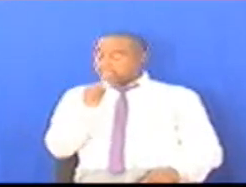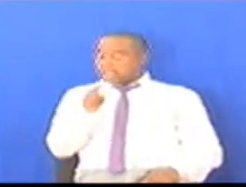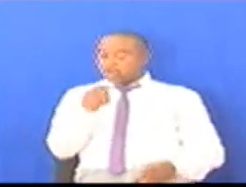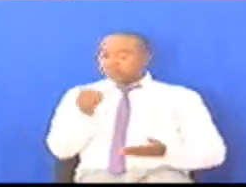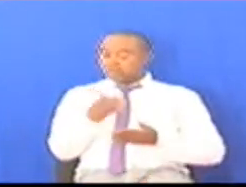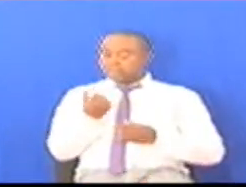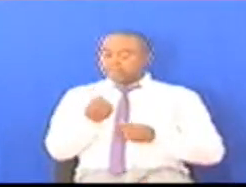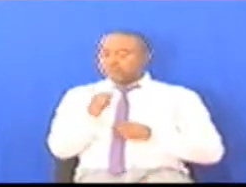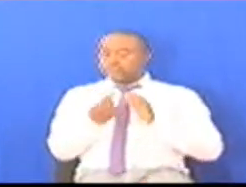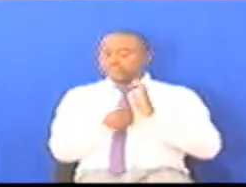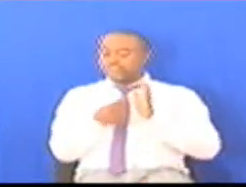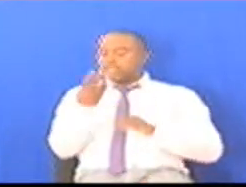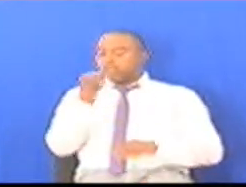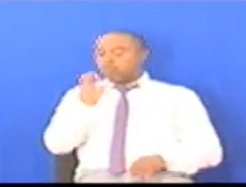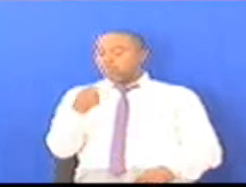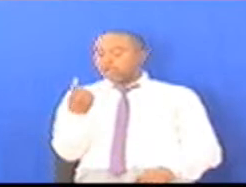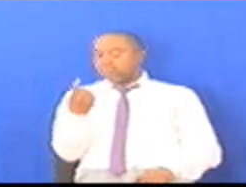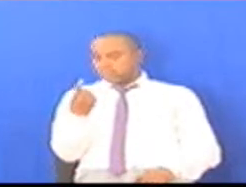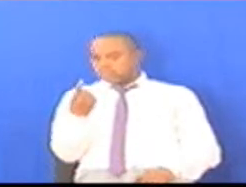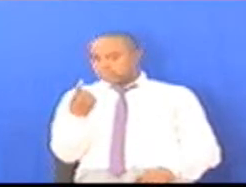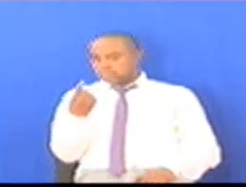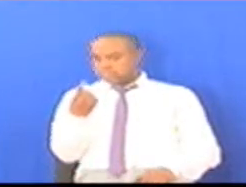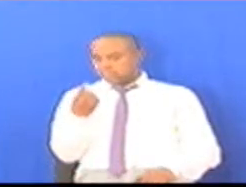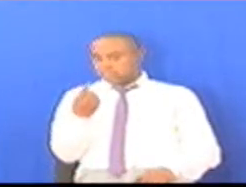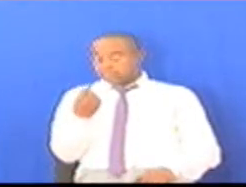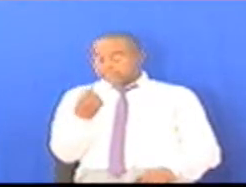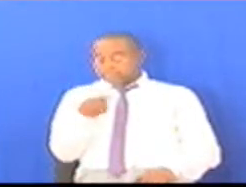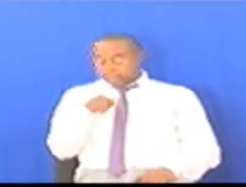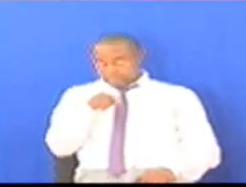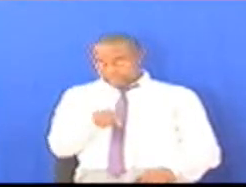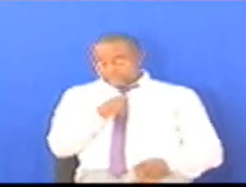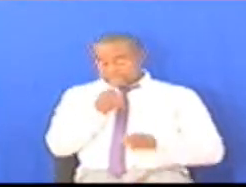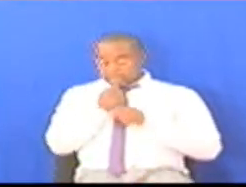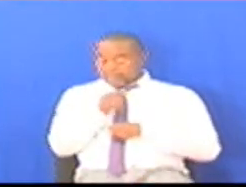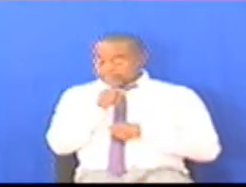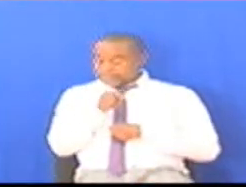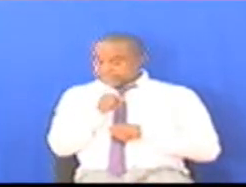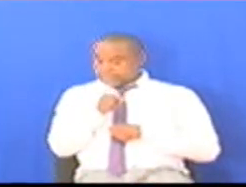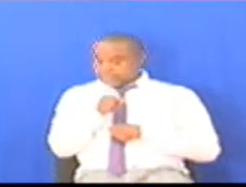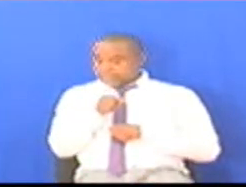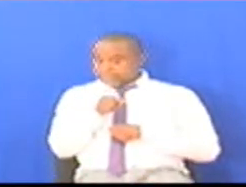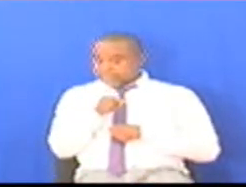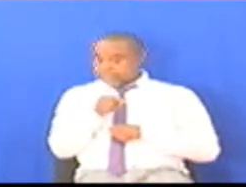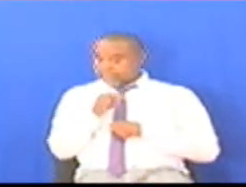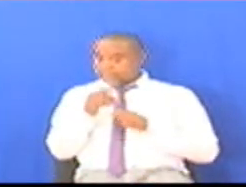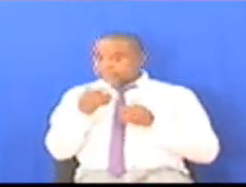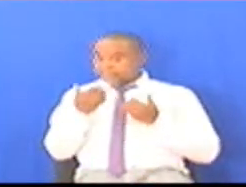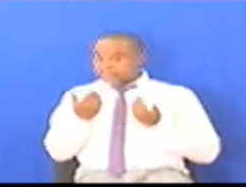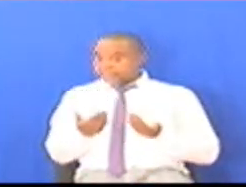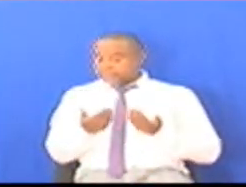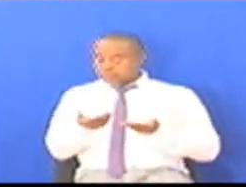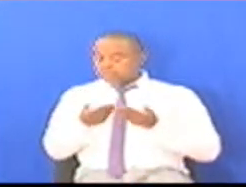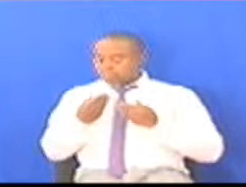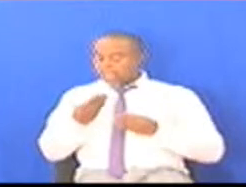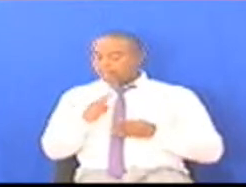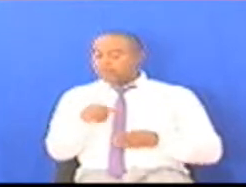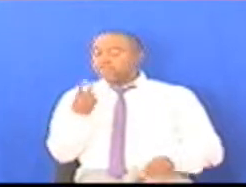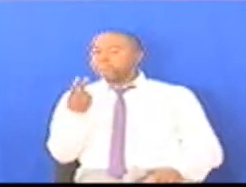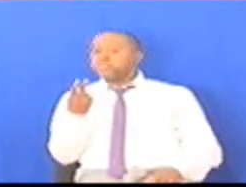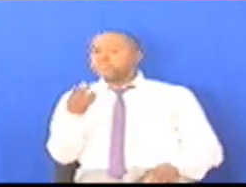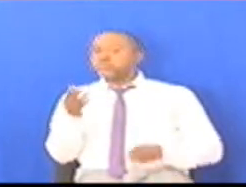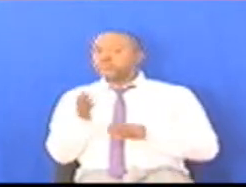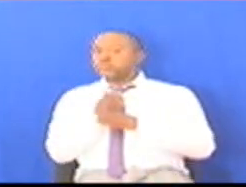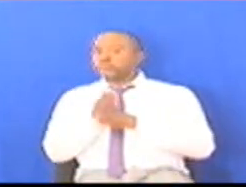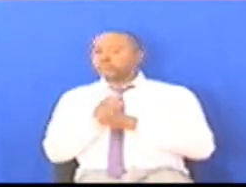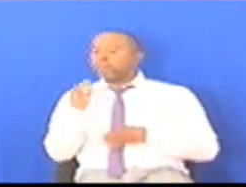Peke Yake Kwa Mwaka Paka Banjeti Na Kuenda Kuhisha Tunapokea Takribani Bilioni Mbili Kwa Ajili Ya Tanzanite